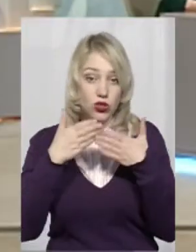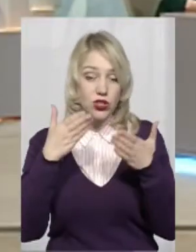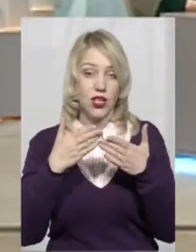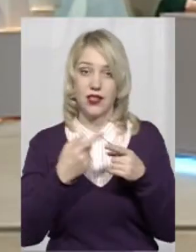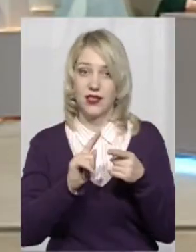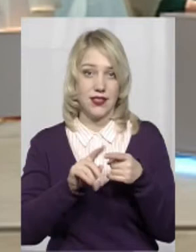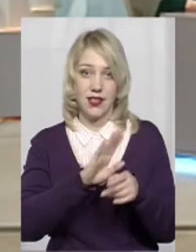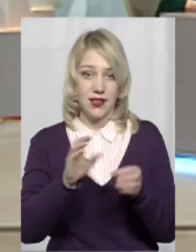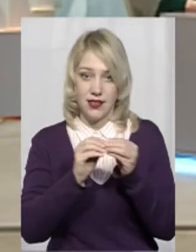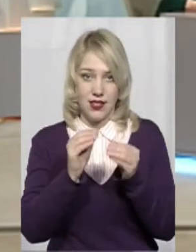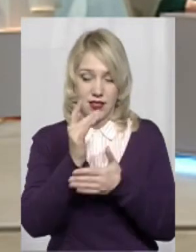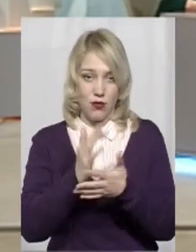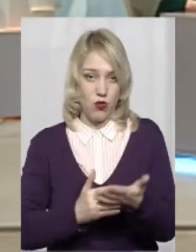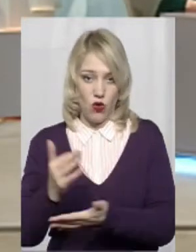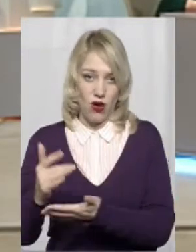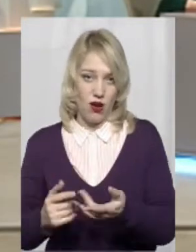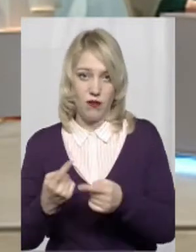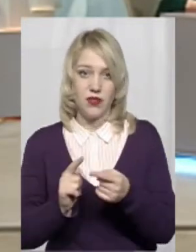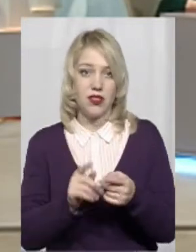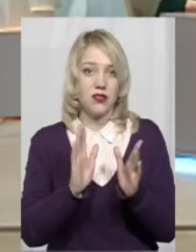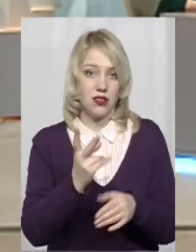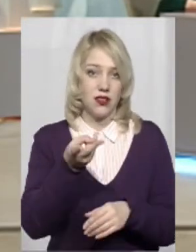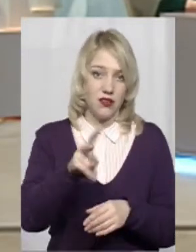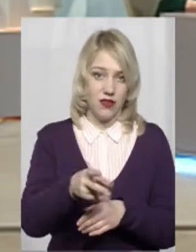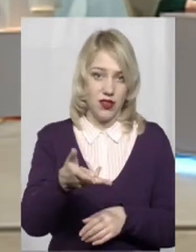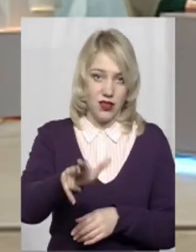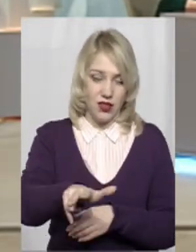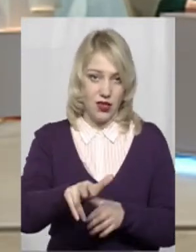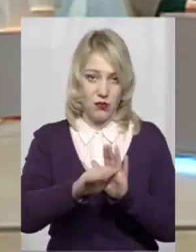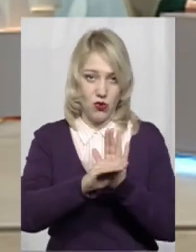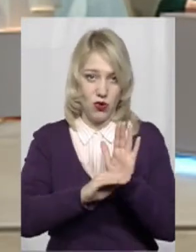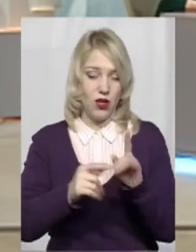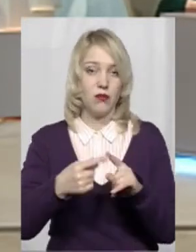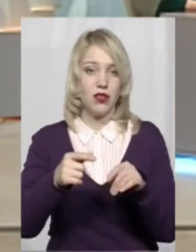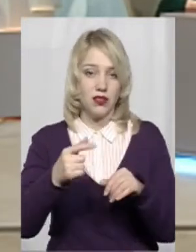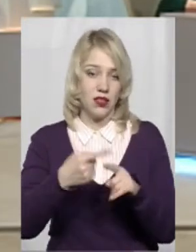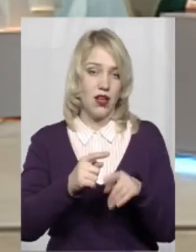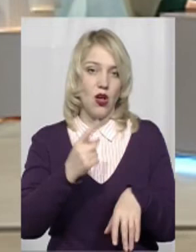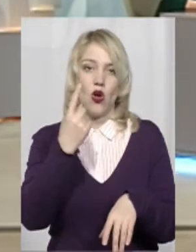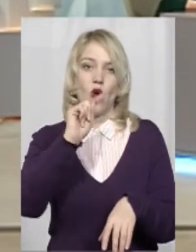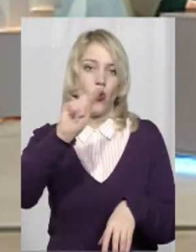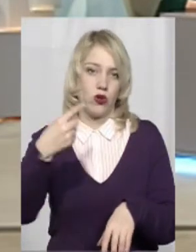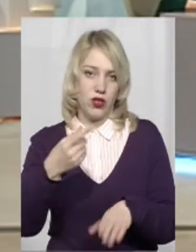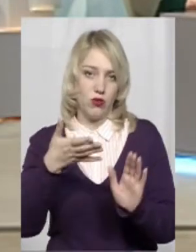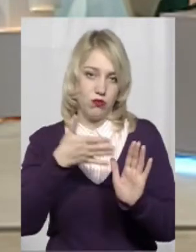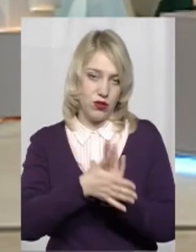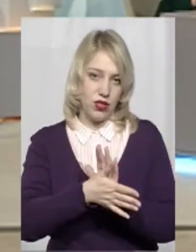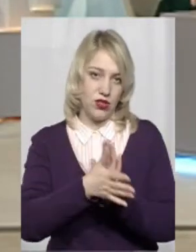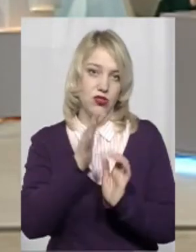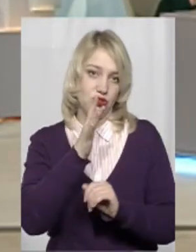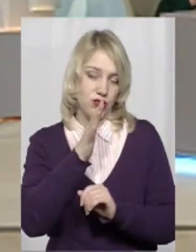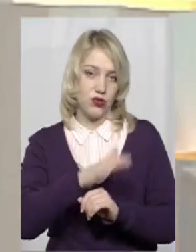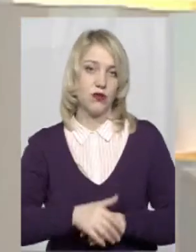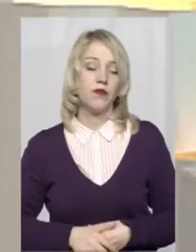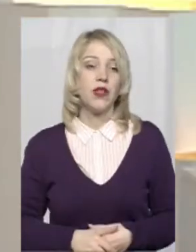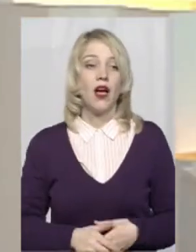це не 10 програм, це 2-3 програми. Я думаю, у вас це займає буквально годину часу, там все зрозуміло. І буквально